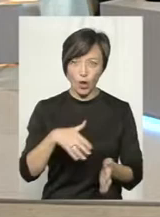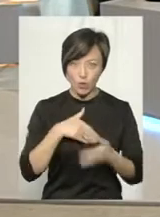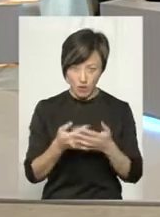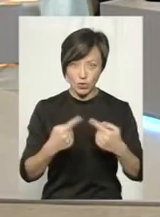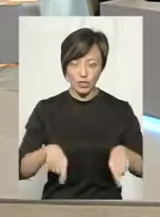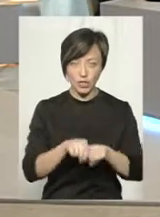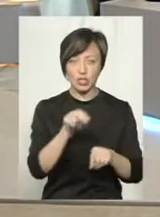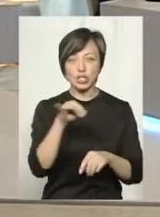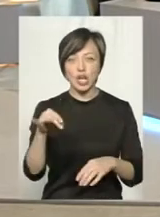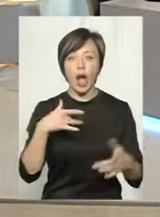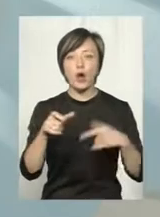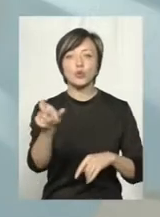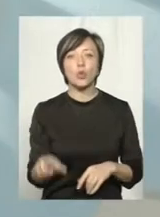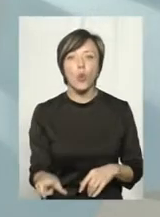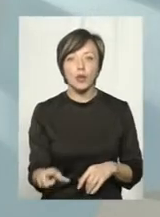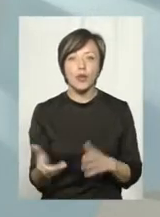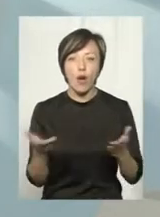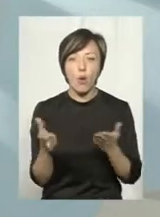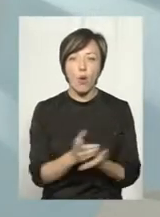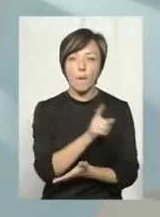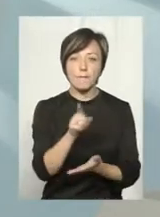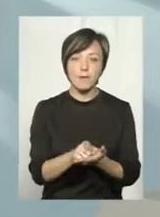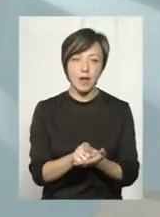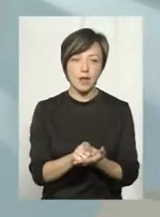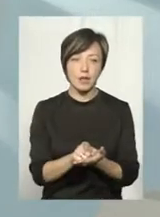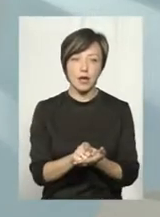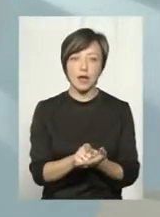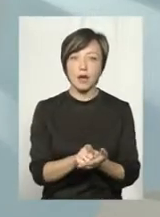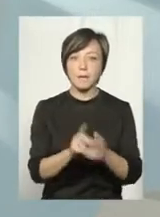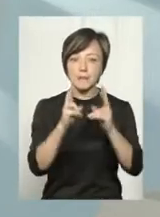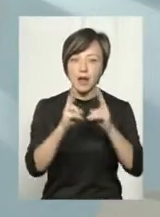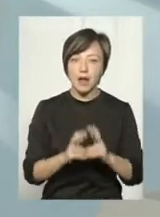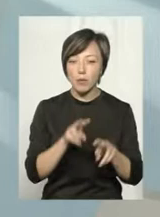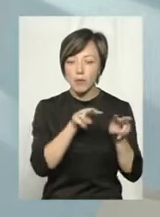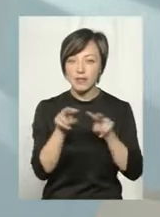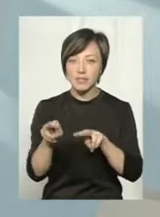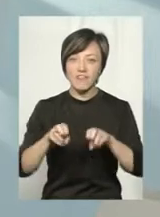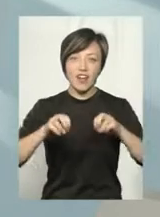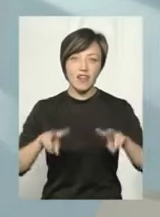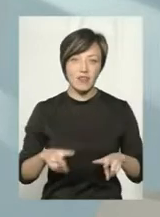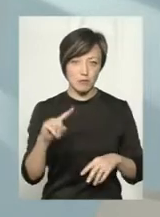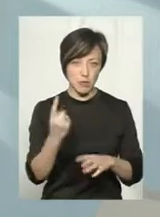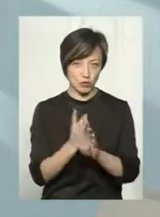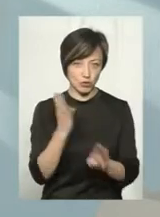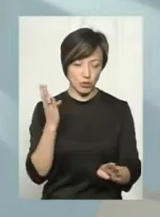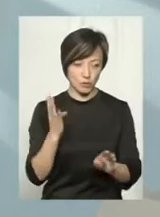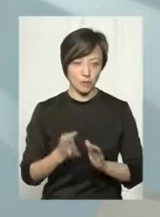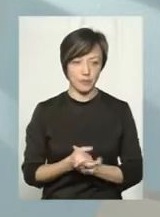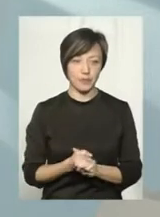організація, чи актор, якого має переглянути, передивитись фахівець, перш за все.